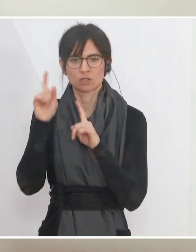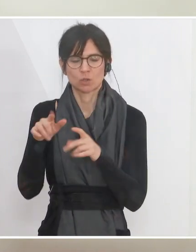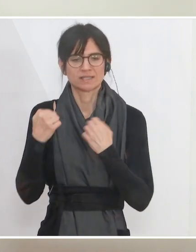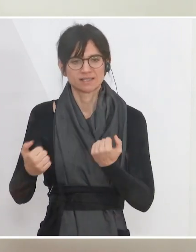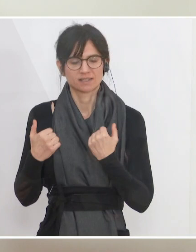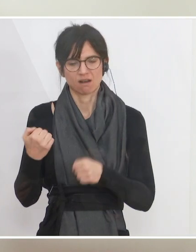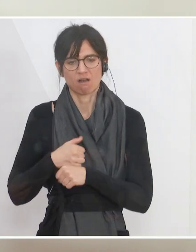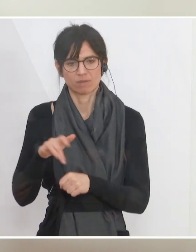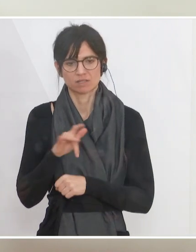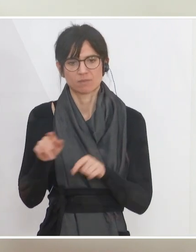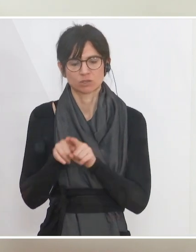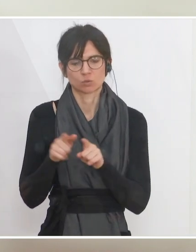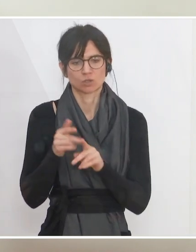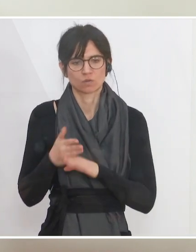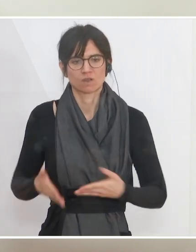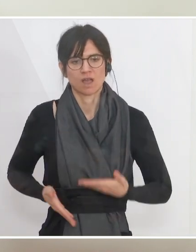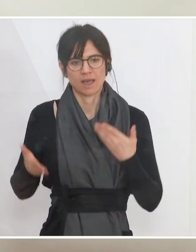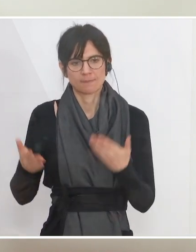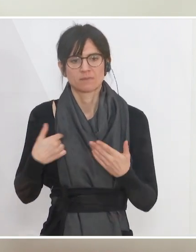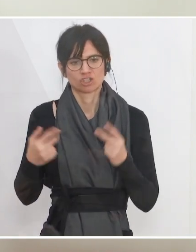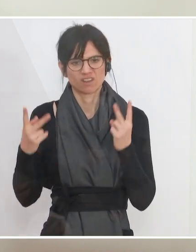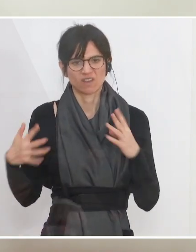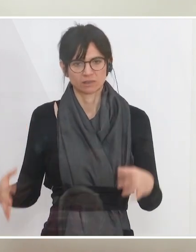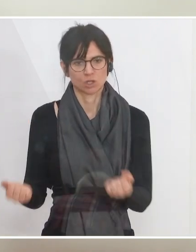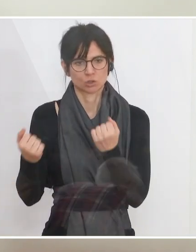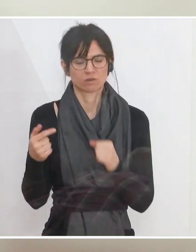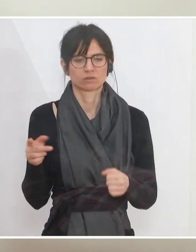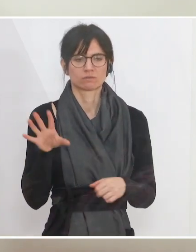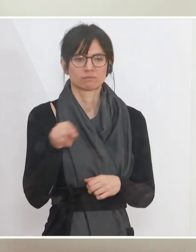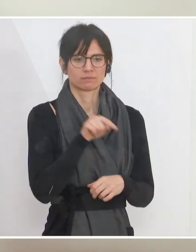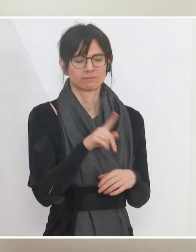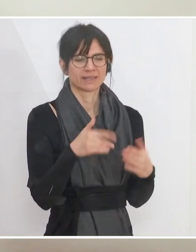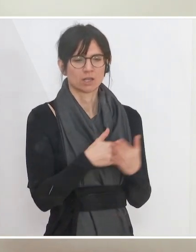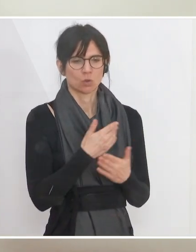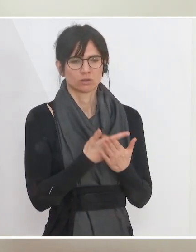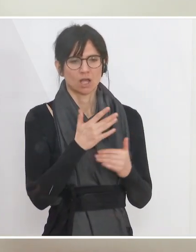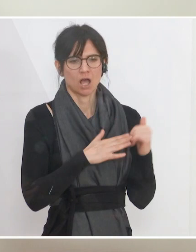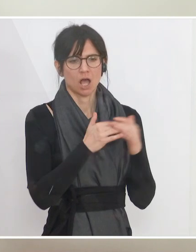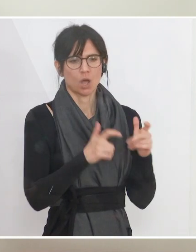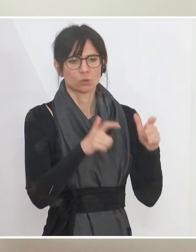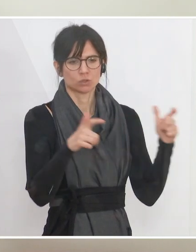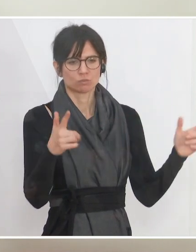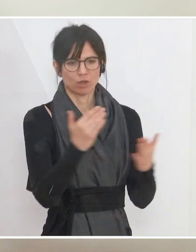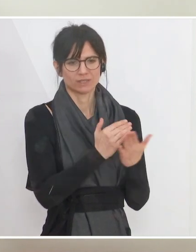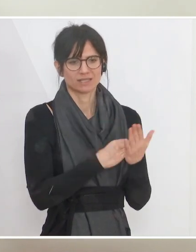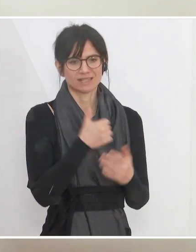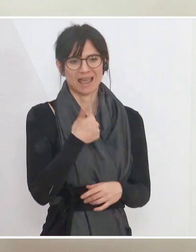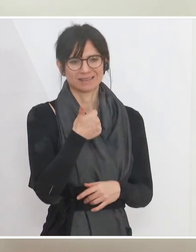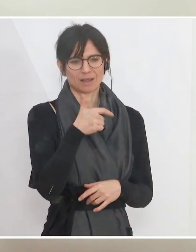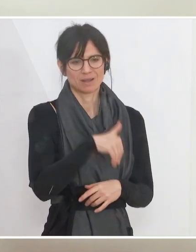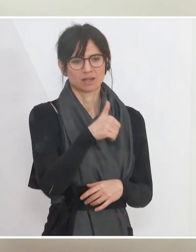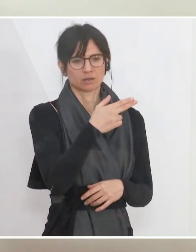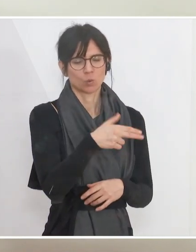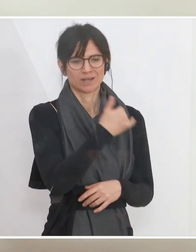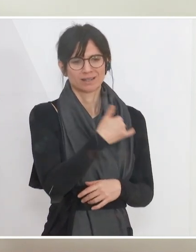Arbeitsplätze und für heimische Wertschöpfung. Mit dem Erneuerbare-Ausbau-Gesetz investieren wir jährlich eine Milliarde Euro